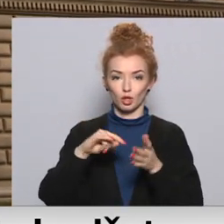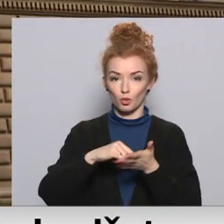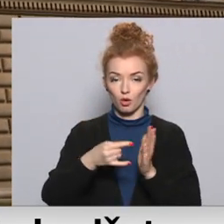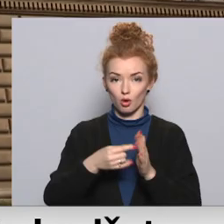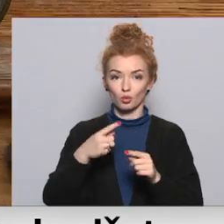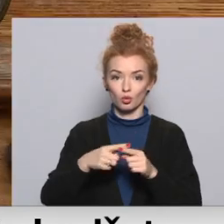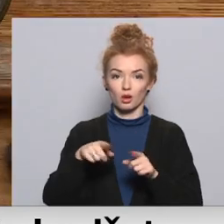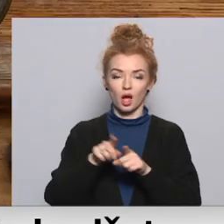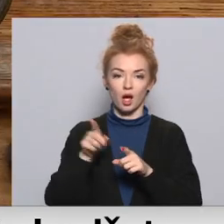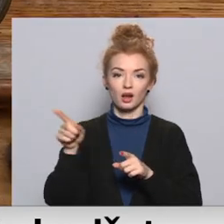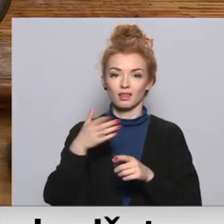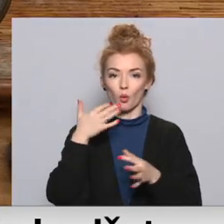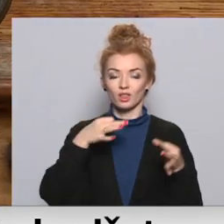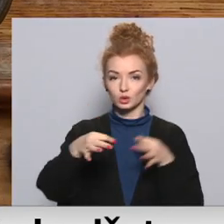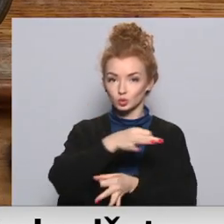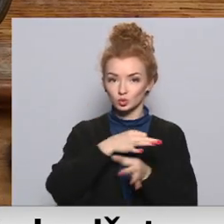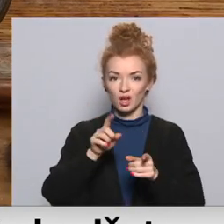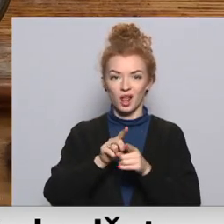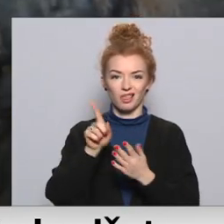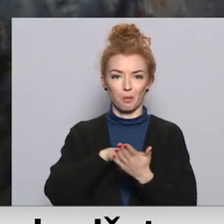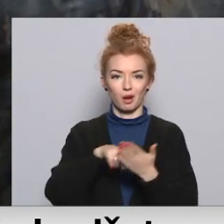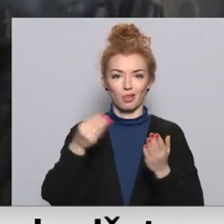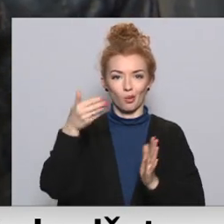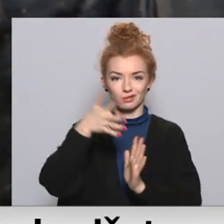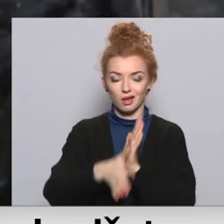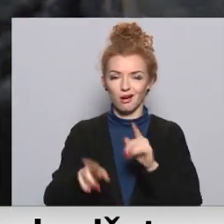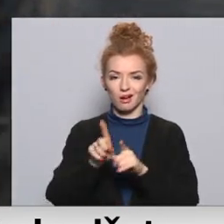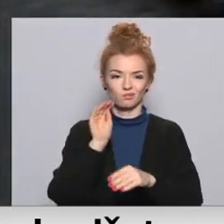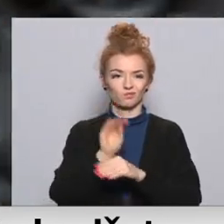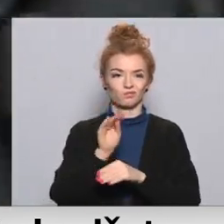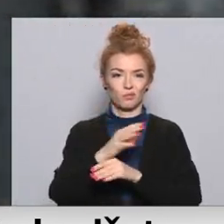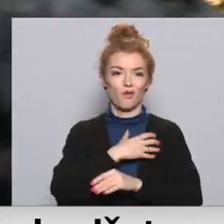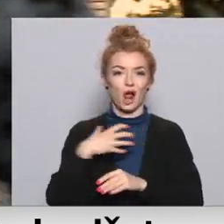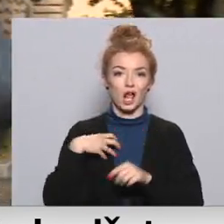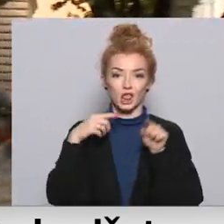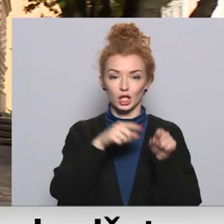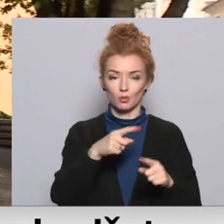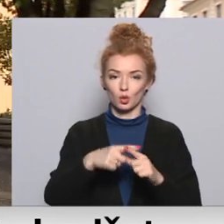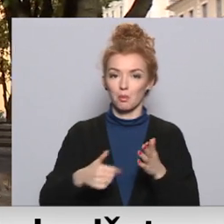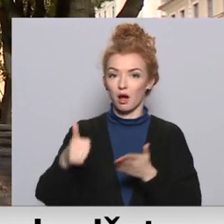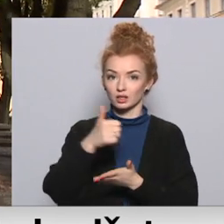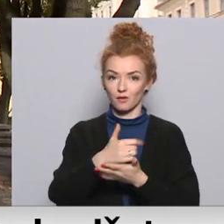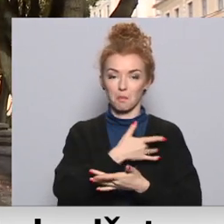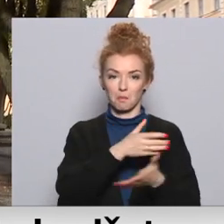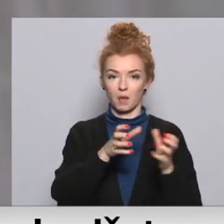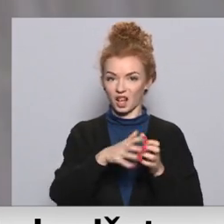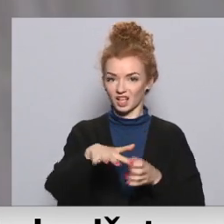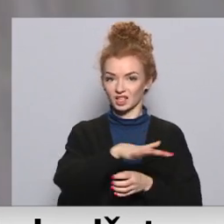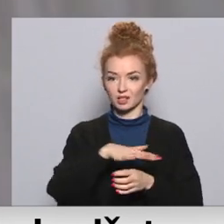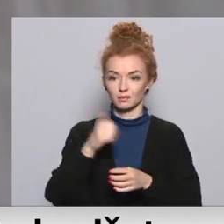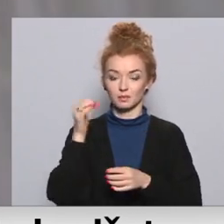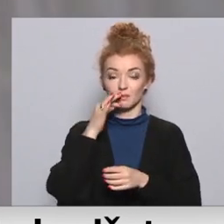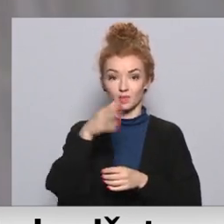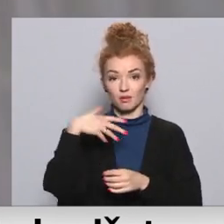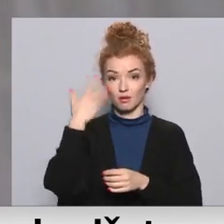pārmetot diskusiju trūkumu un neliederīgu naudas izlietošanu, kā arī kritizējot valdību un tajā pārstāvētos politiskos spēkus. Tad,